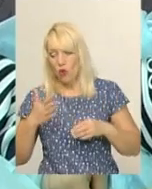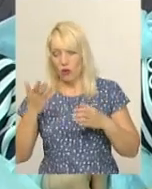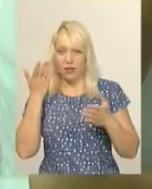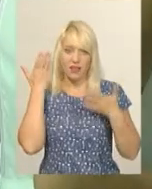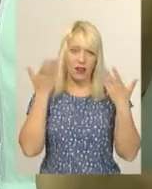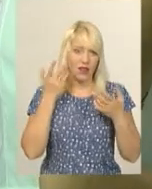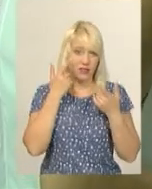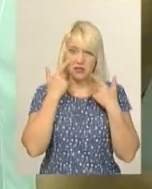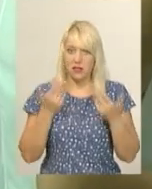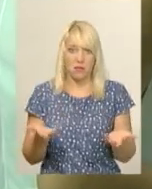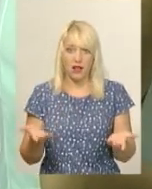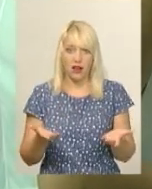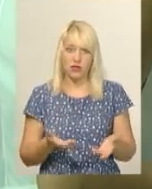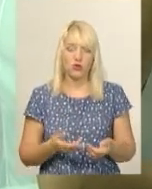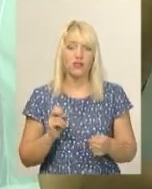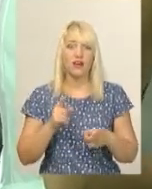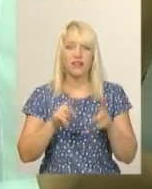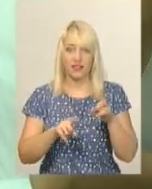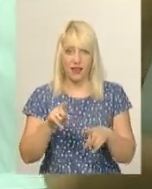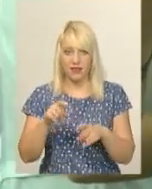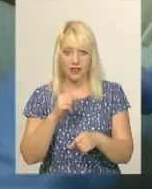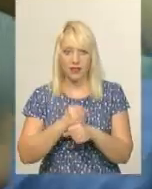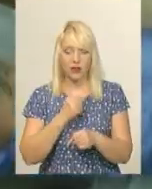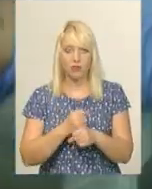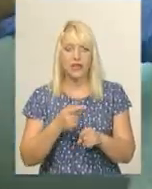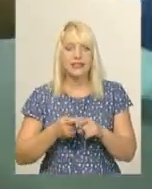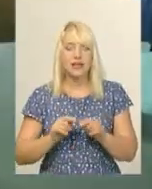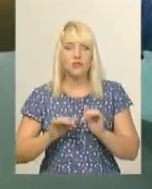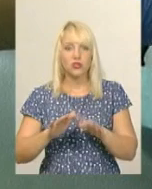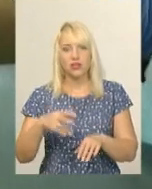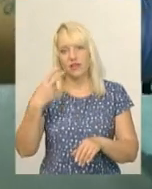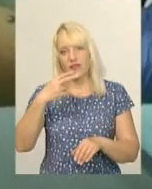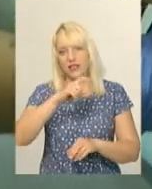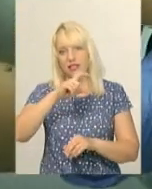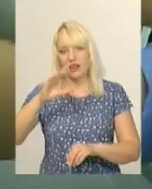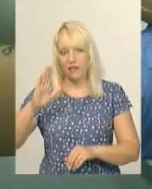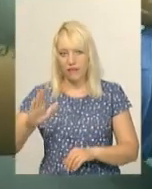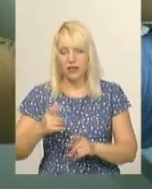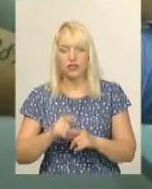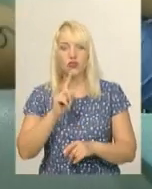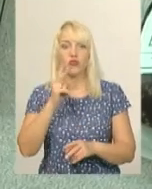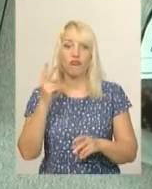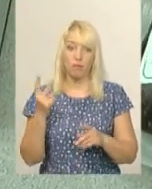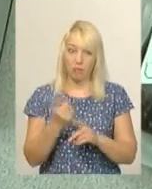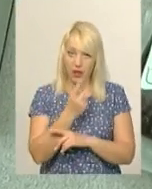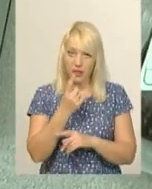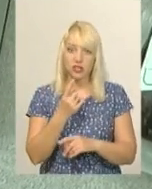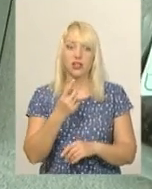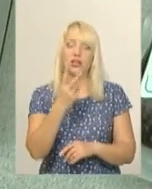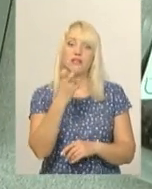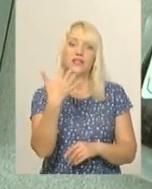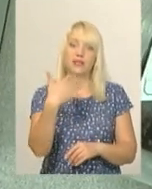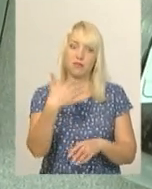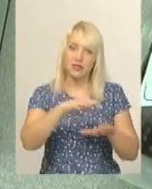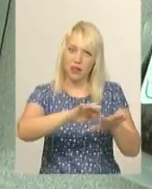роблять. Процедура триває від п'яти до десяти хвилин. У тих, хто став донором вперше, забирають 250 мл, у